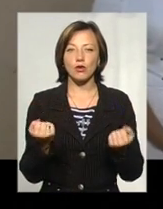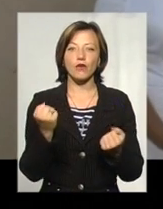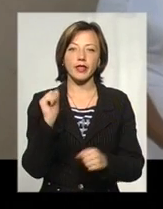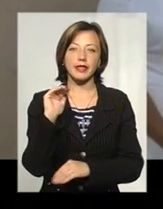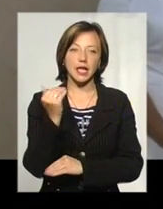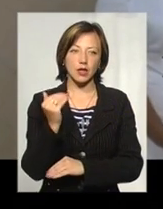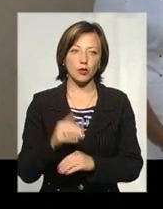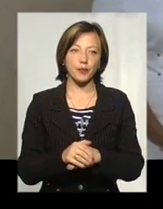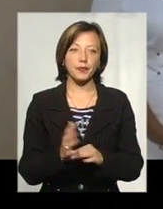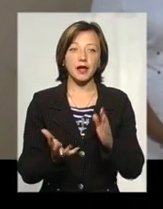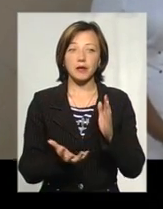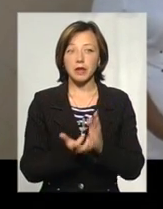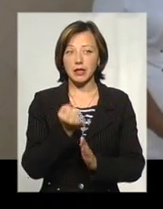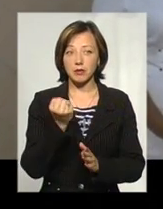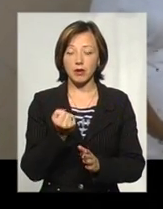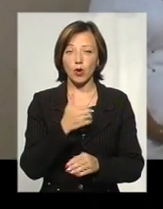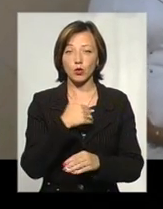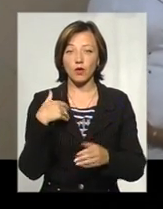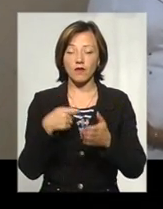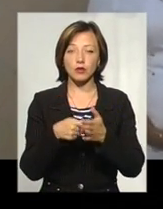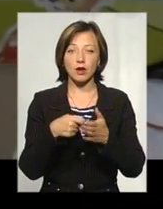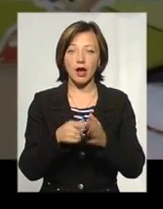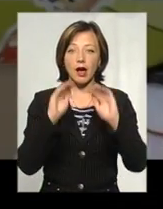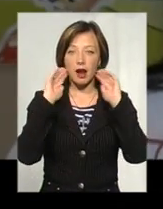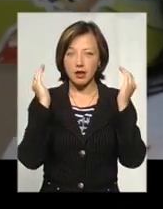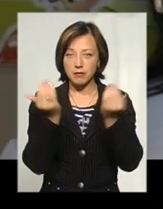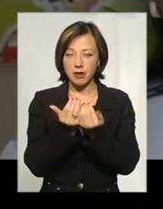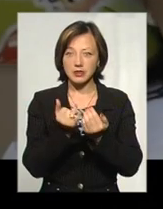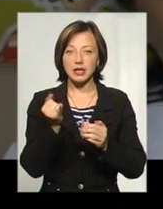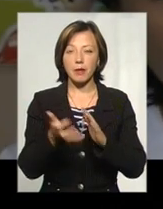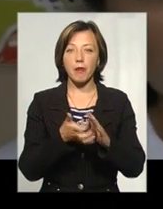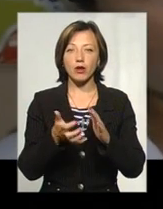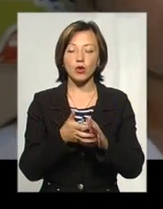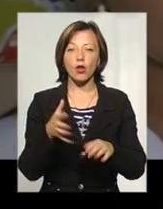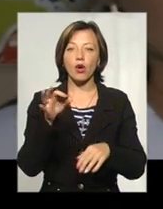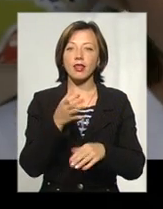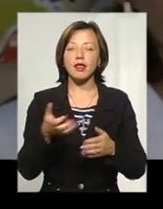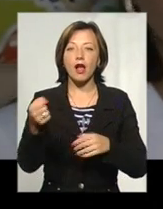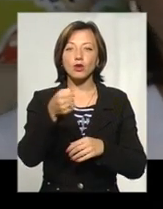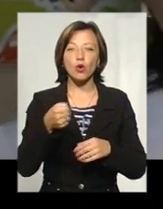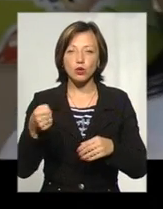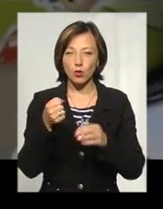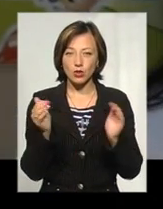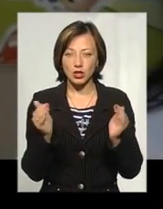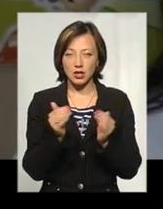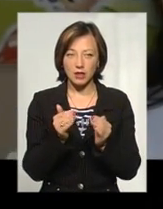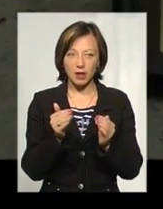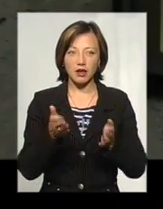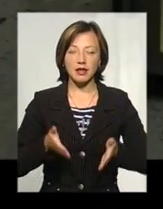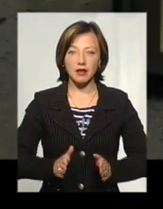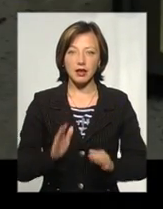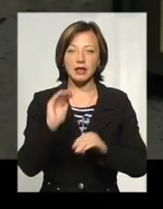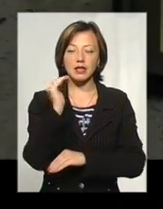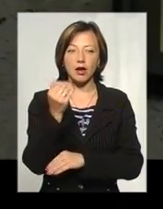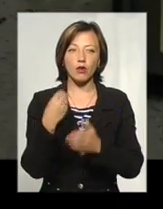Підтримка грудного вигодовування в реанімації та відділеннях патології недоношених та новонароджених дітей Хмельницької міської дитячої лікарні